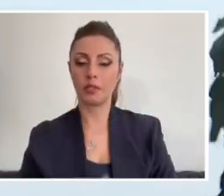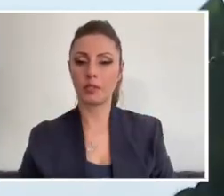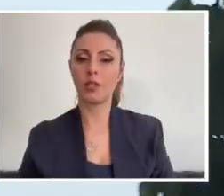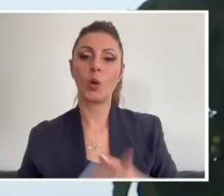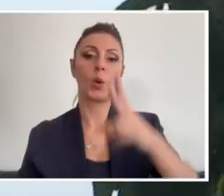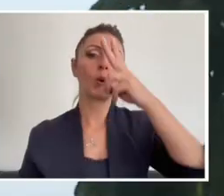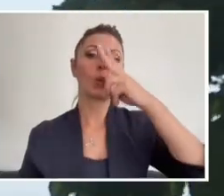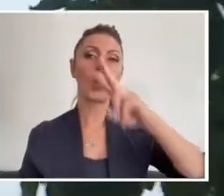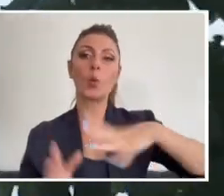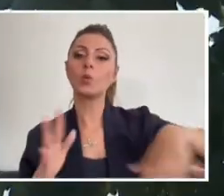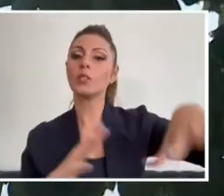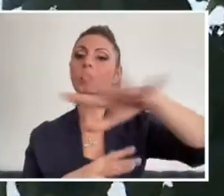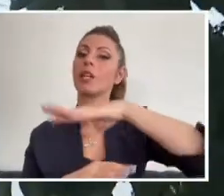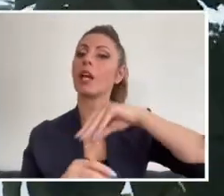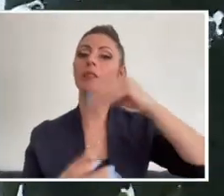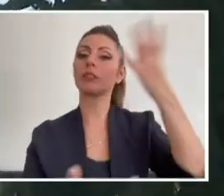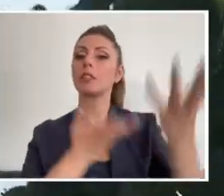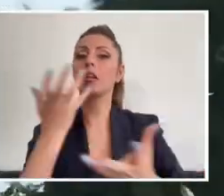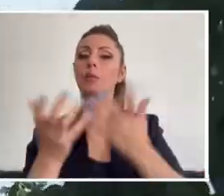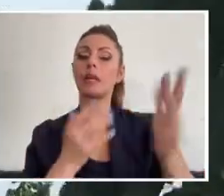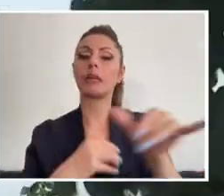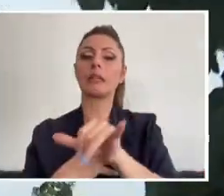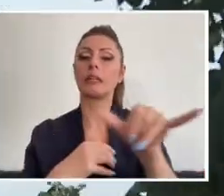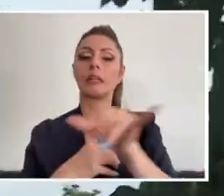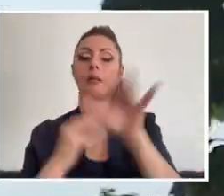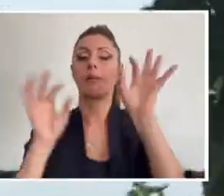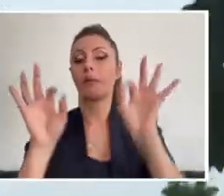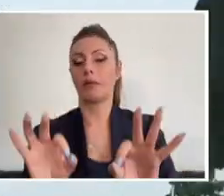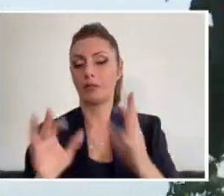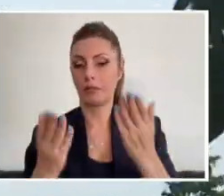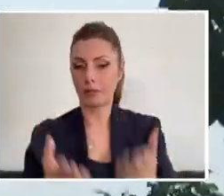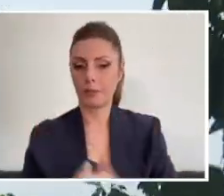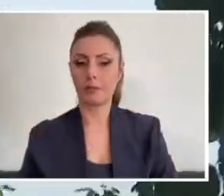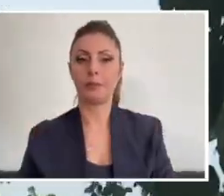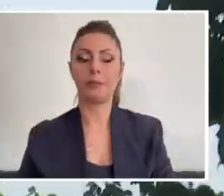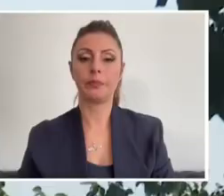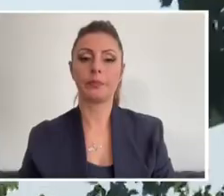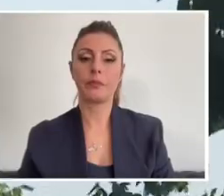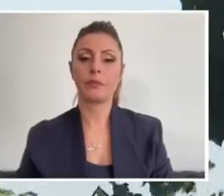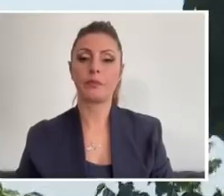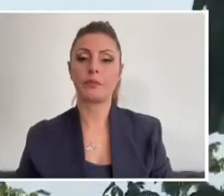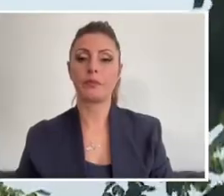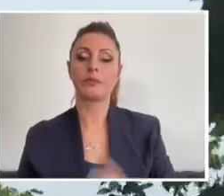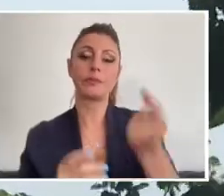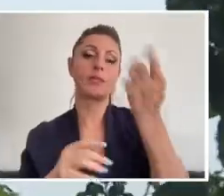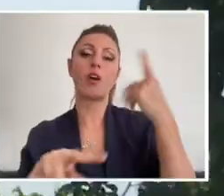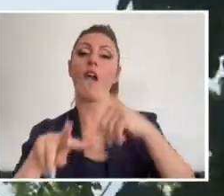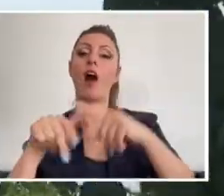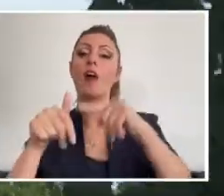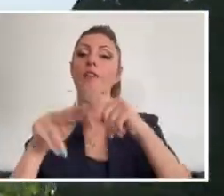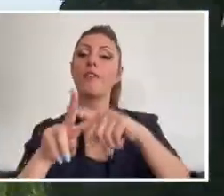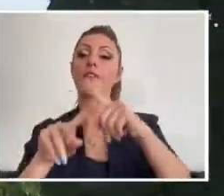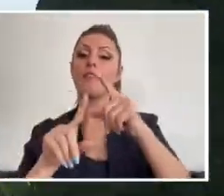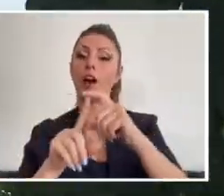çevresi alev çemberi de, köy alev çemberinin ortasında kalmış durumda. Az önce AFAD ekipleri, yine jandarma